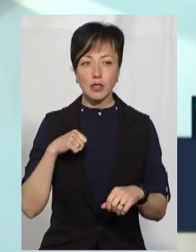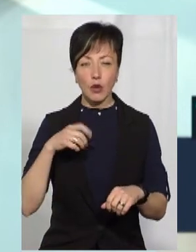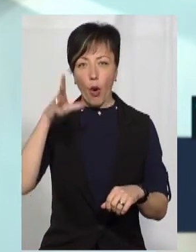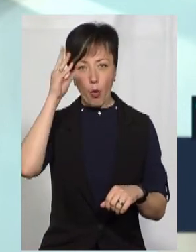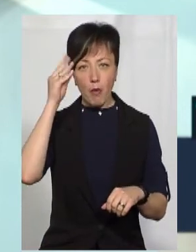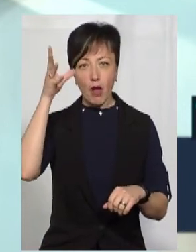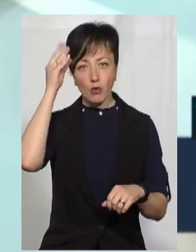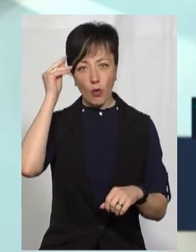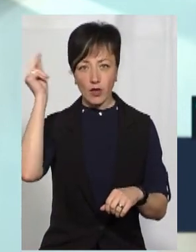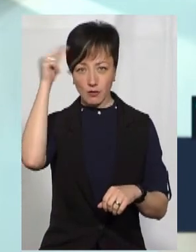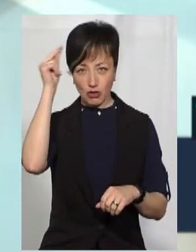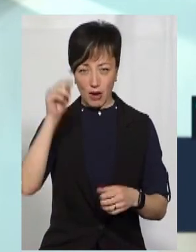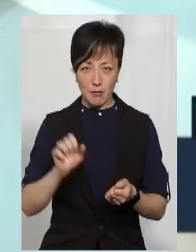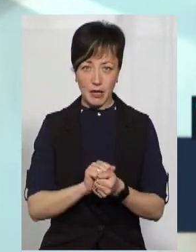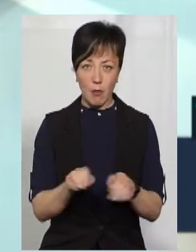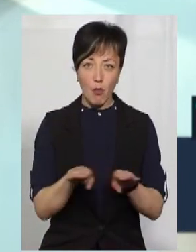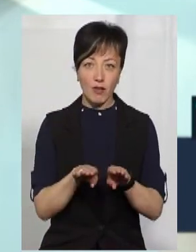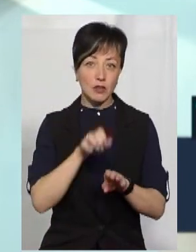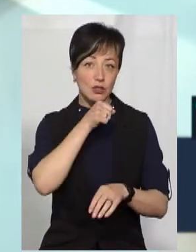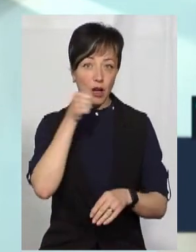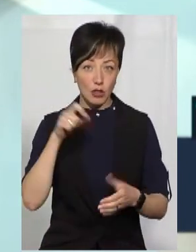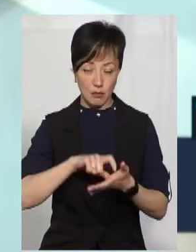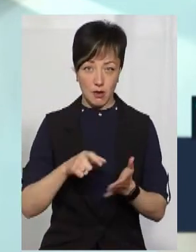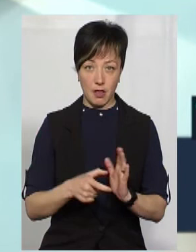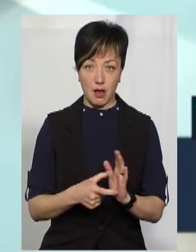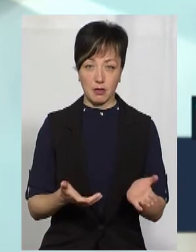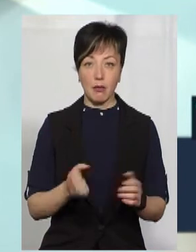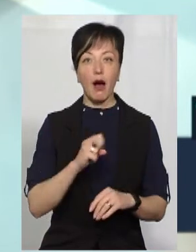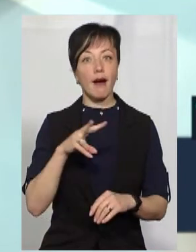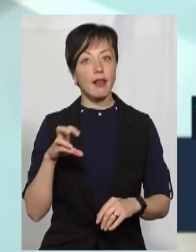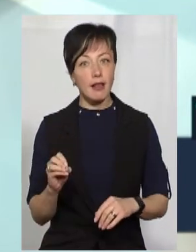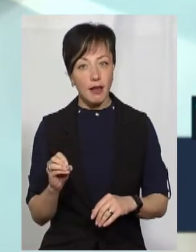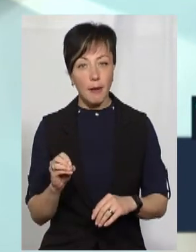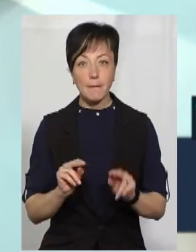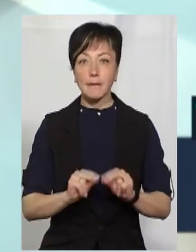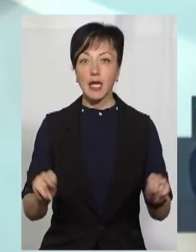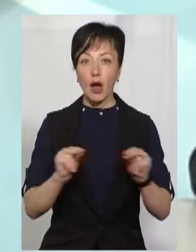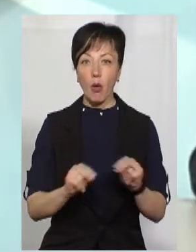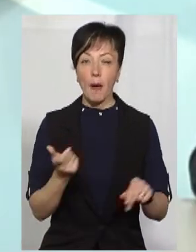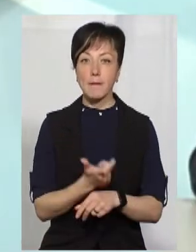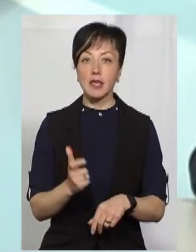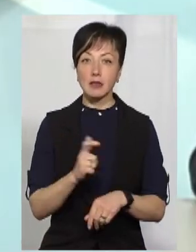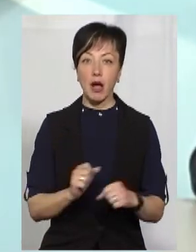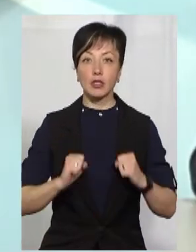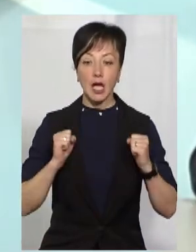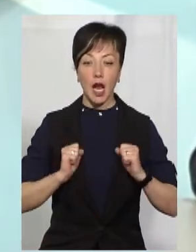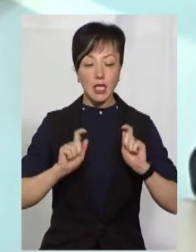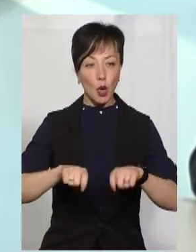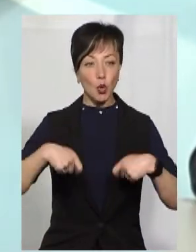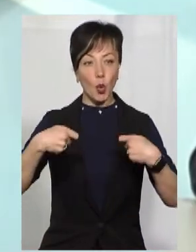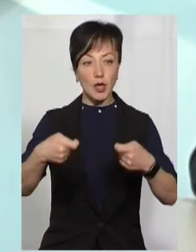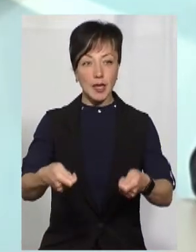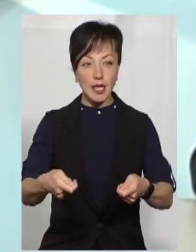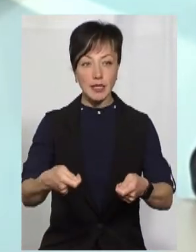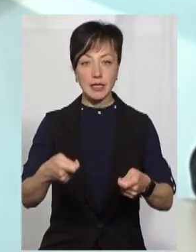опановувати навчальний матеріал, як порівняння це із старшокласниками. Але разом з тим, педагоги максимально старалися донести ту